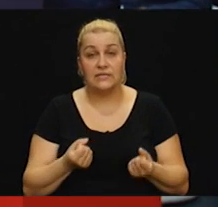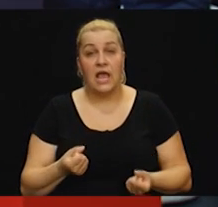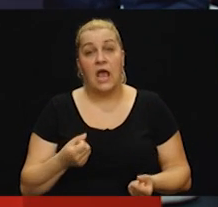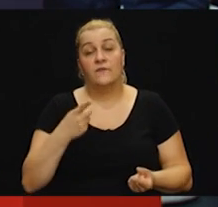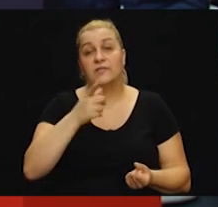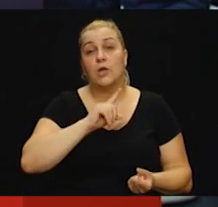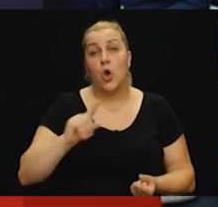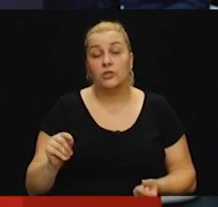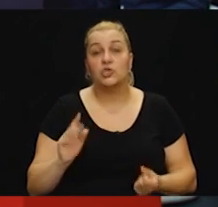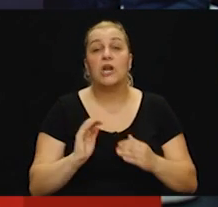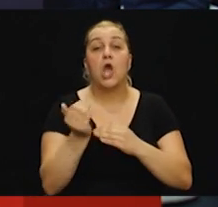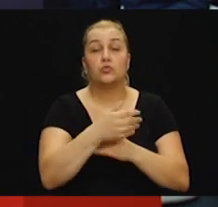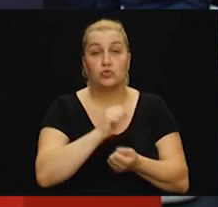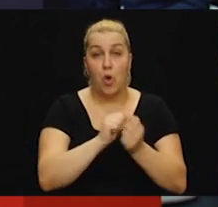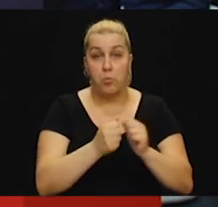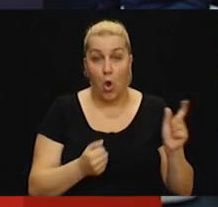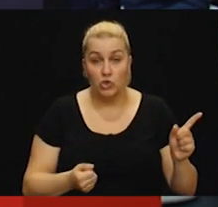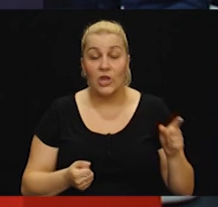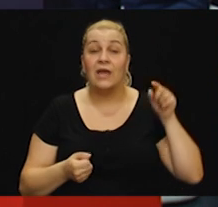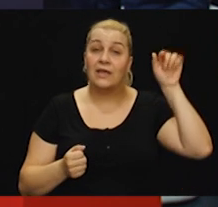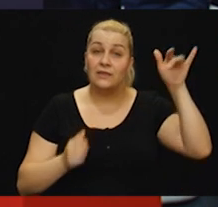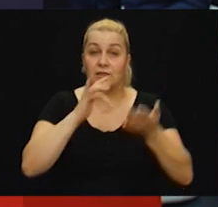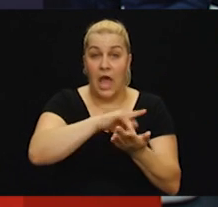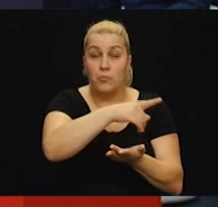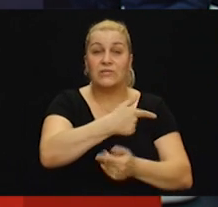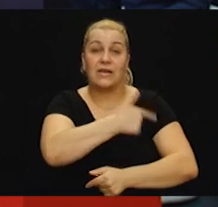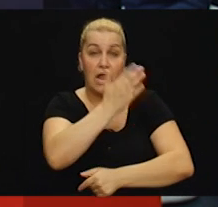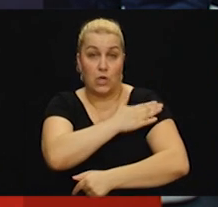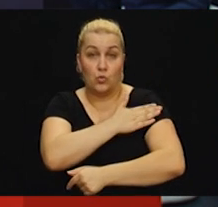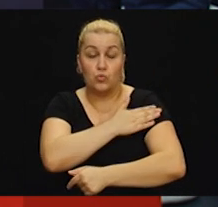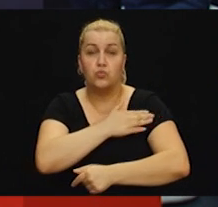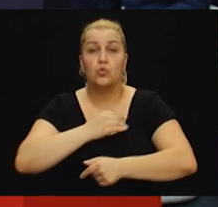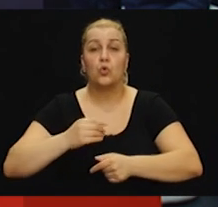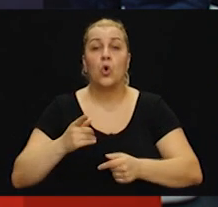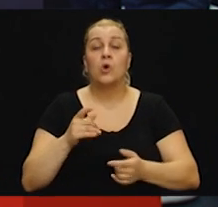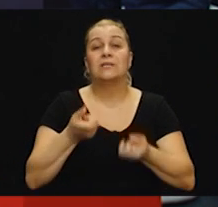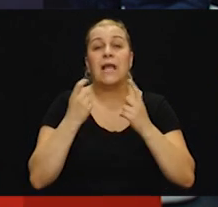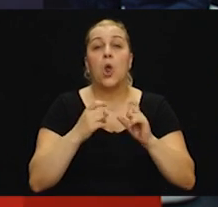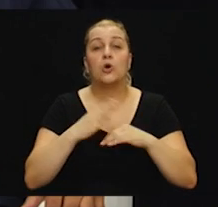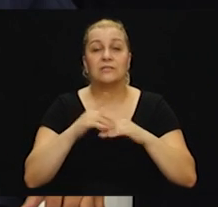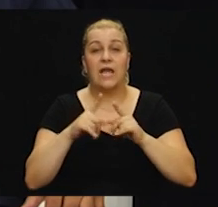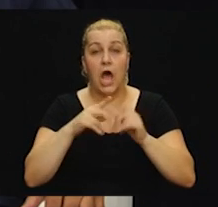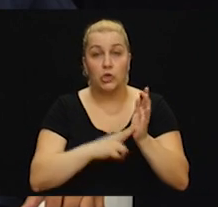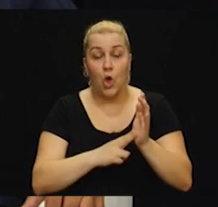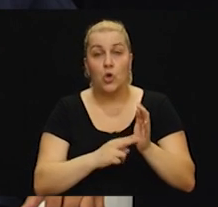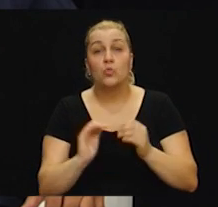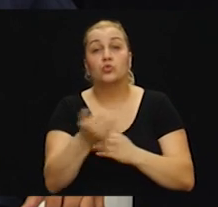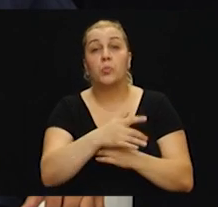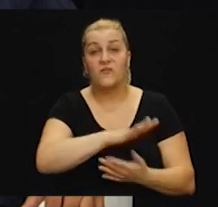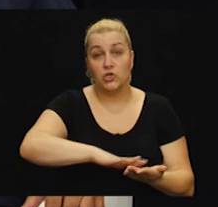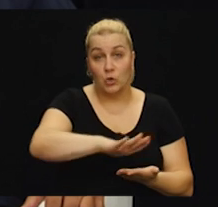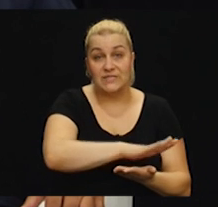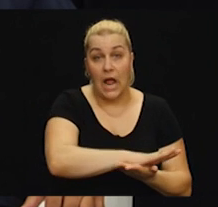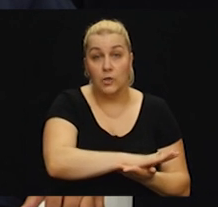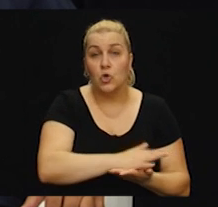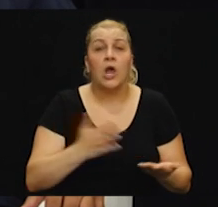kao što je rekao Ronald, na južno bojište, tamo ste ranjeni u ruku u selu Zatonu, doli u Dubrovaškom zaleđu.